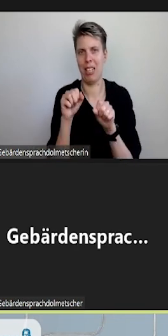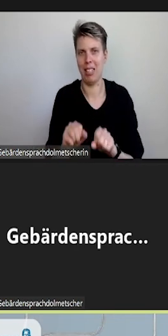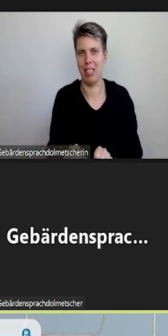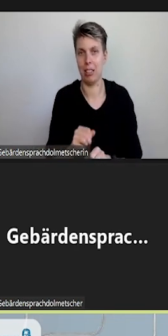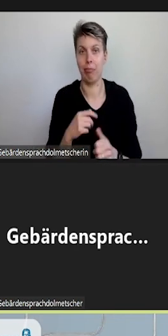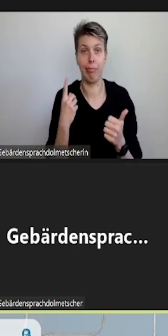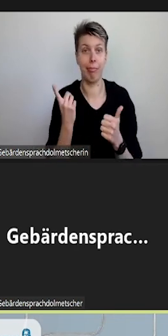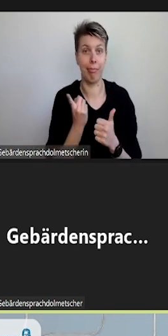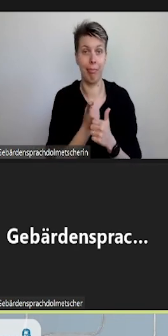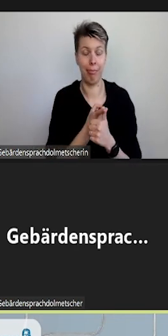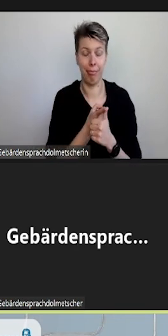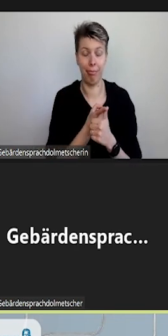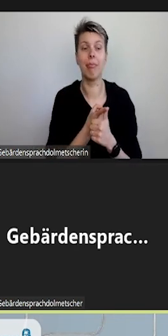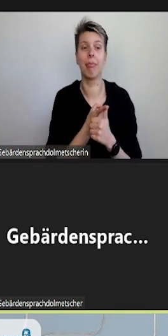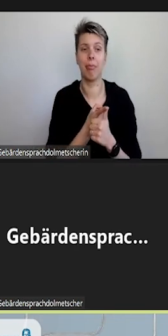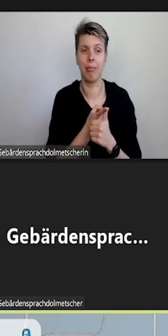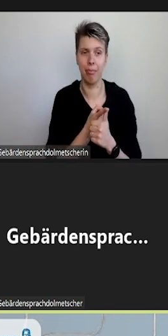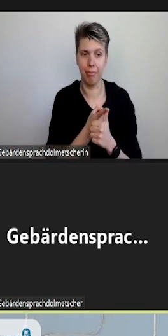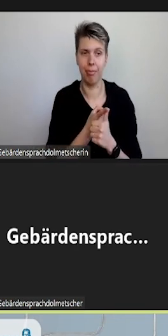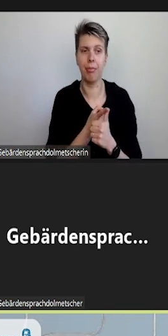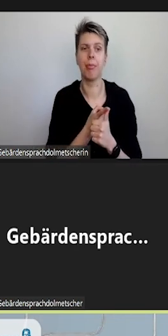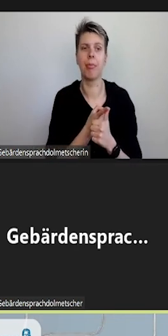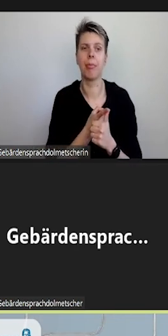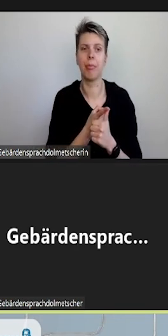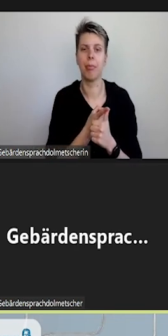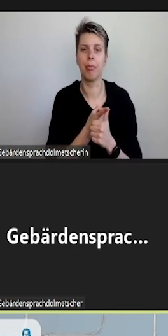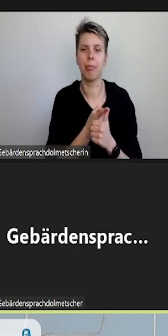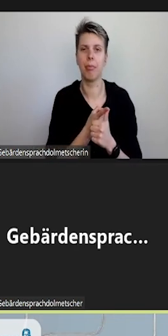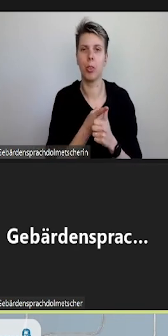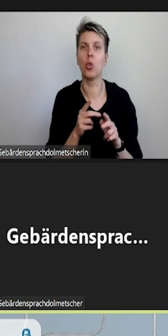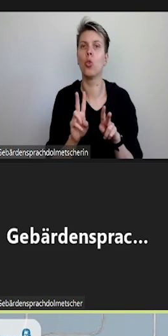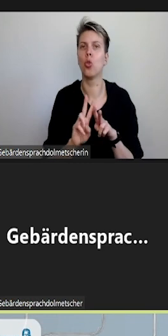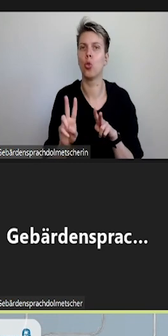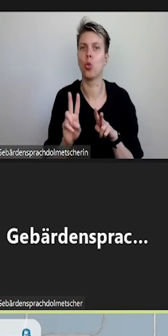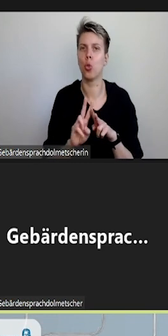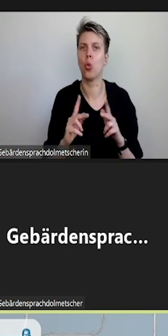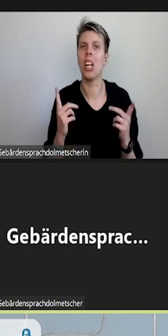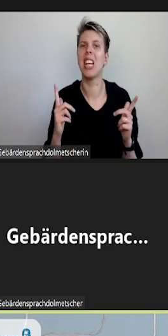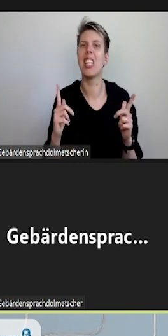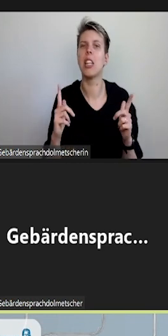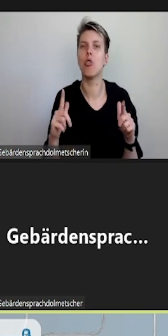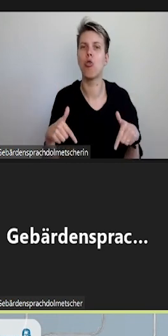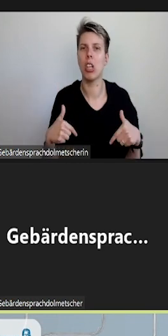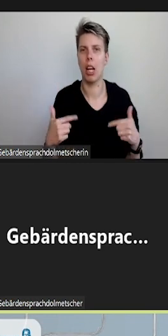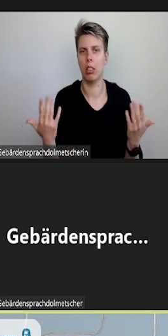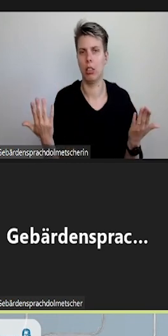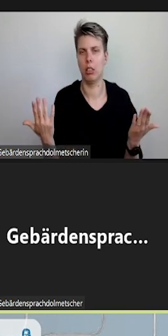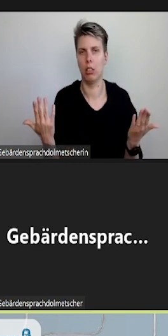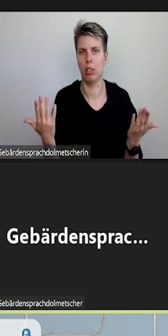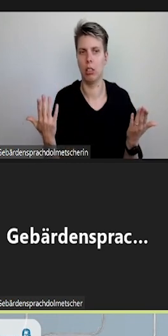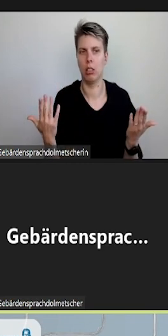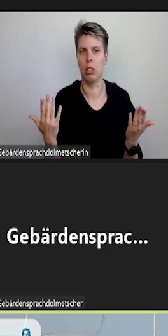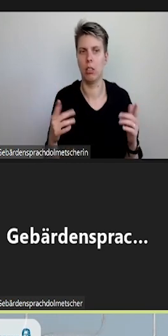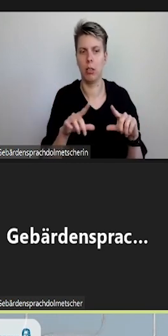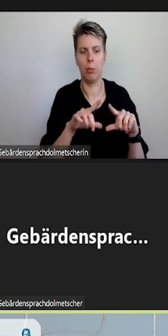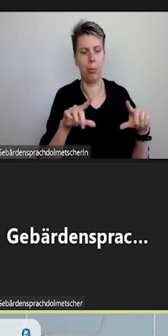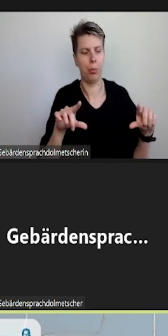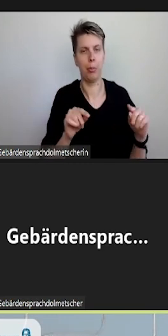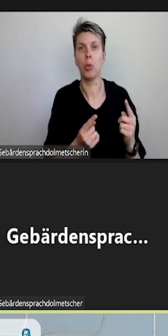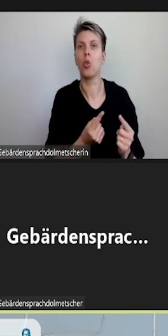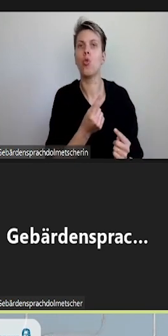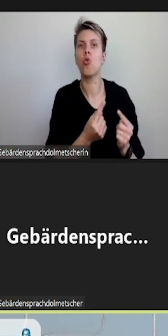Als erstes wird das Tool gestartet über den grün hinterlegten